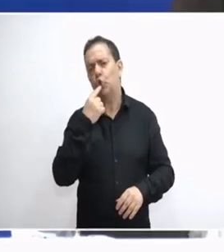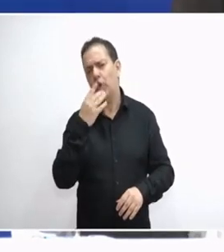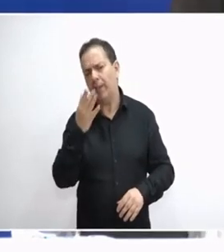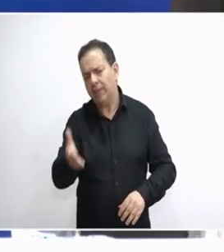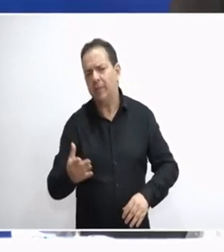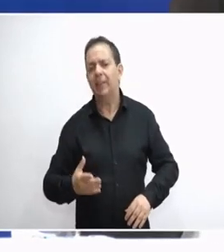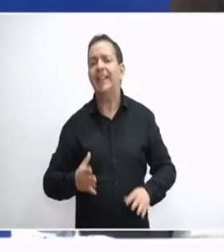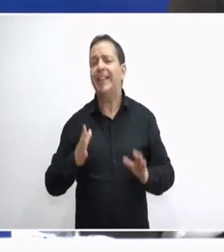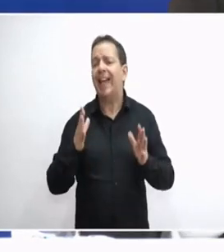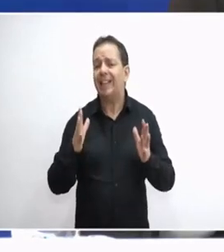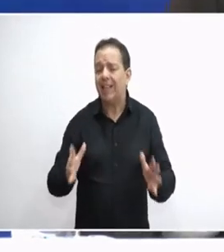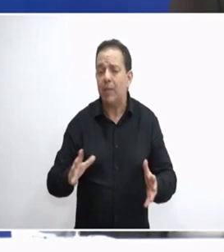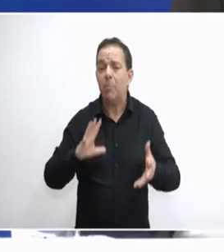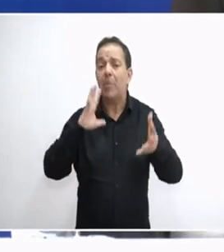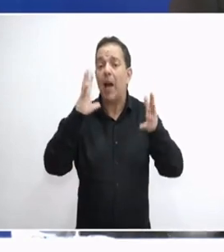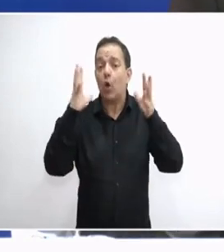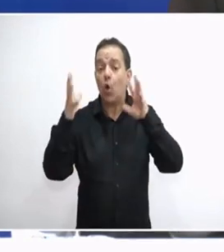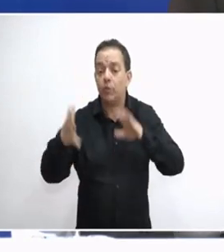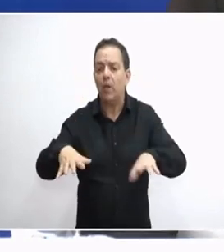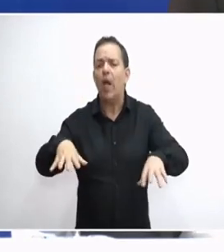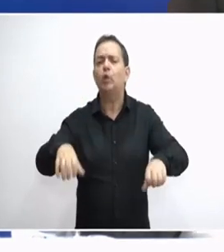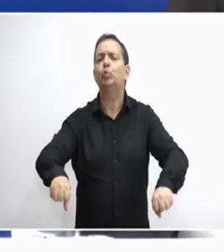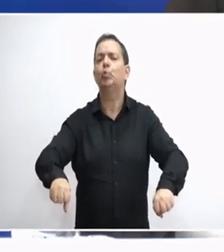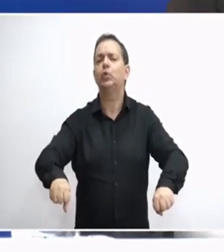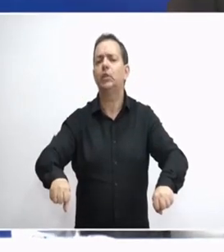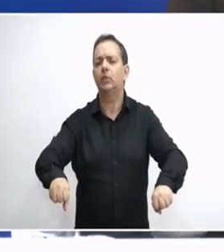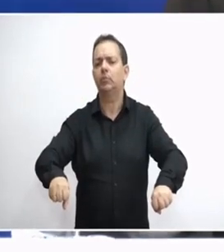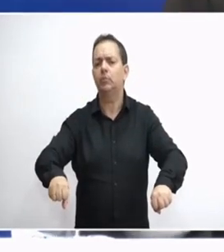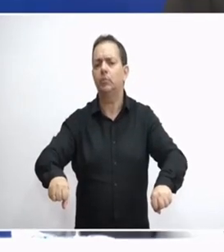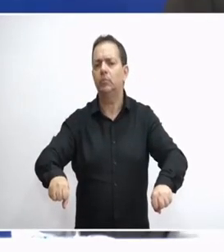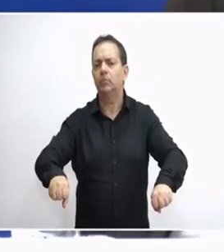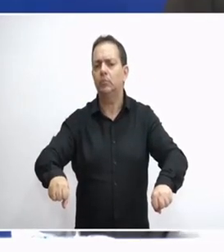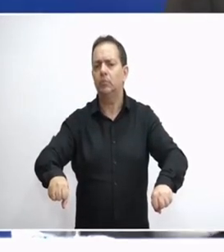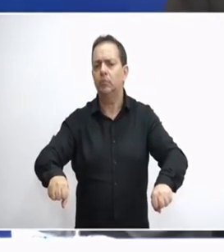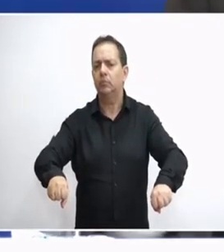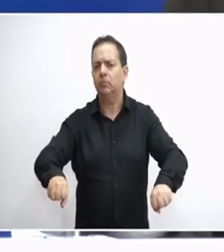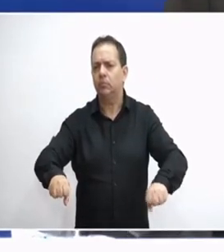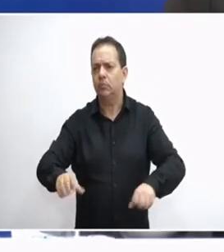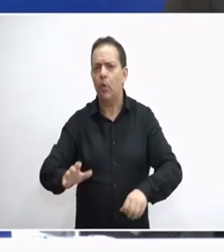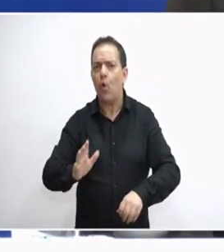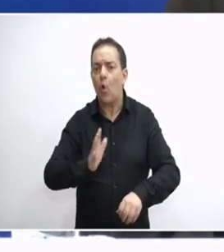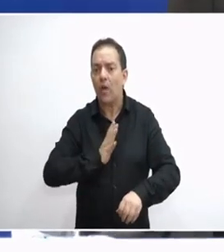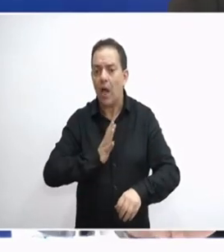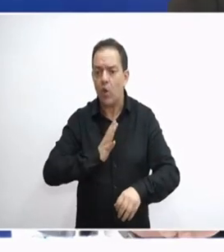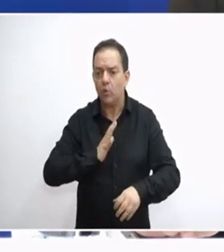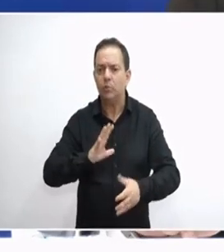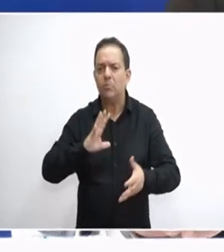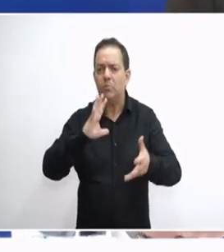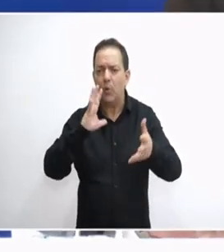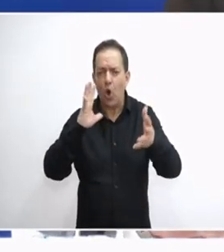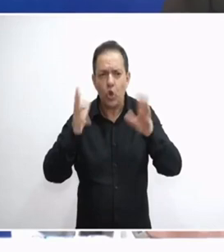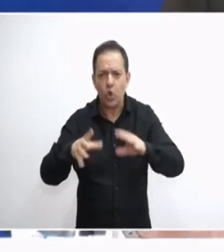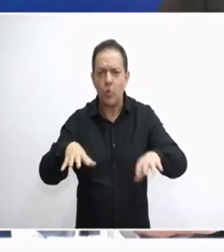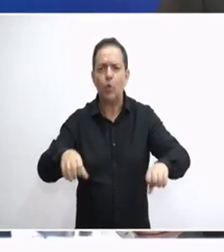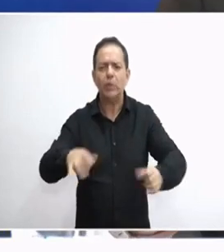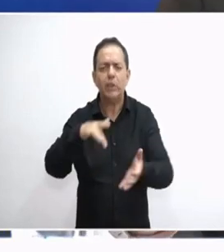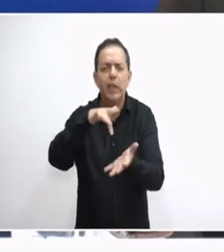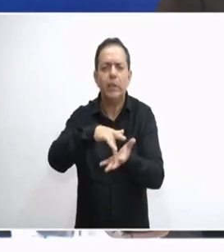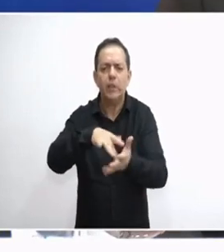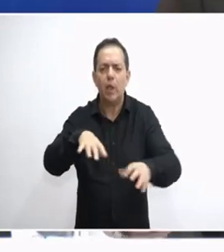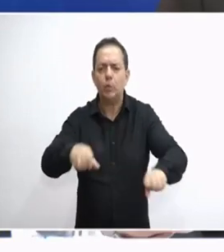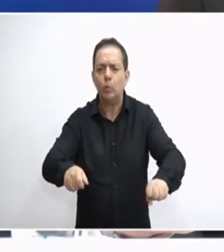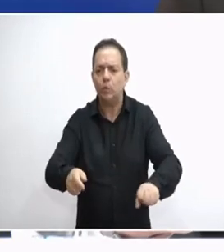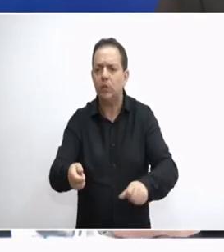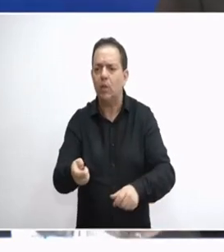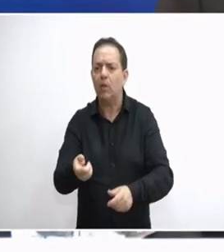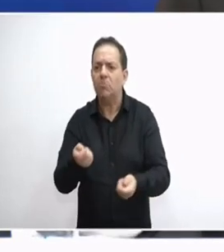ητή γιατί το παγκόσμιο καθεστώς όλο το κόσμο όλους τους ανθρώπους τους έχει ως νεκρούς γι' αυτό και έχετε και